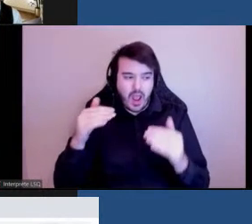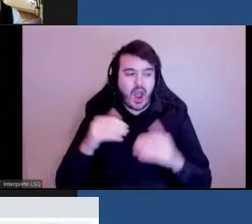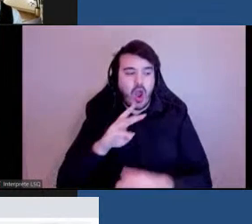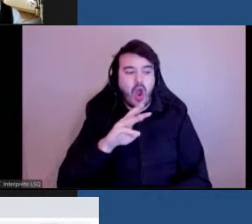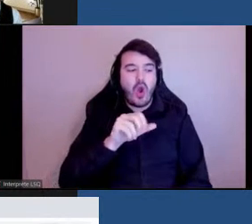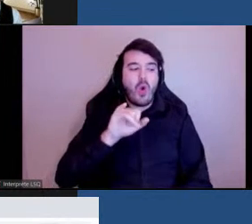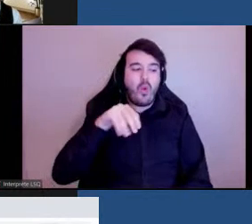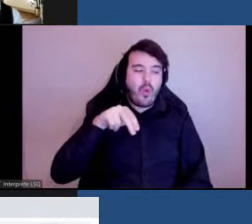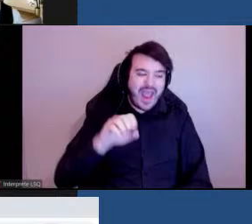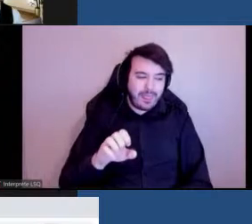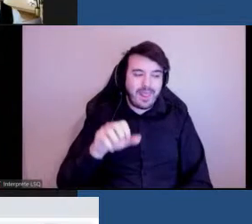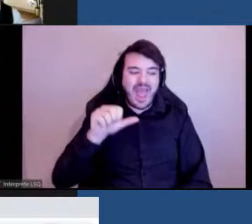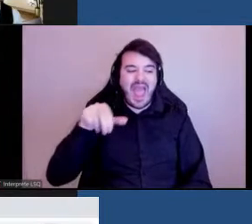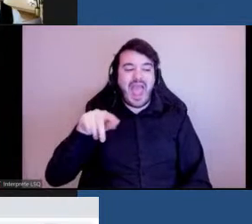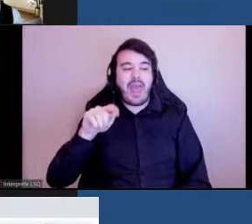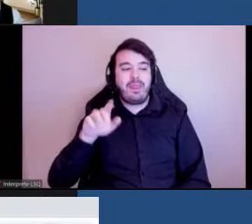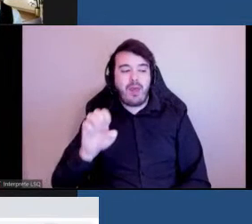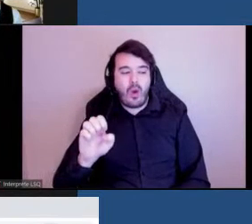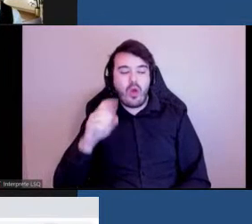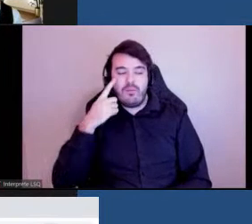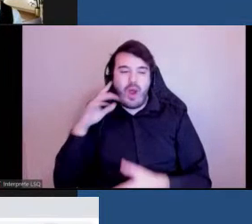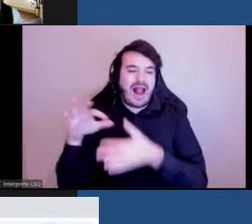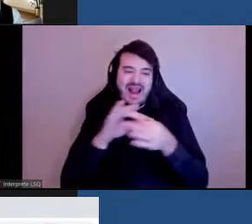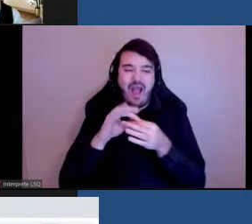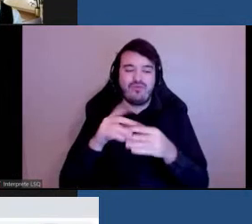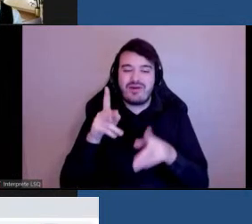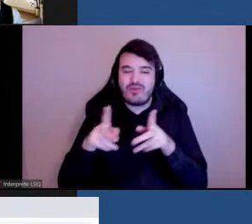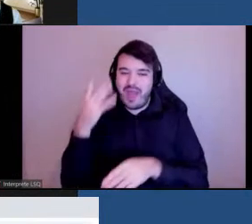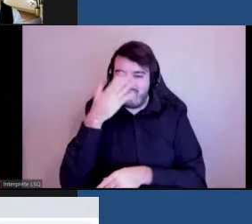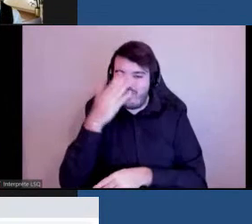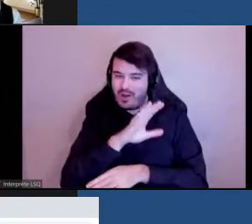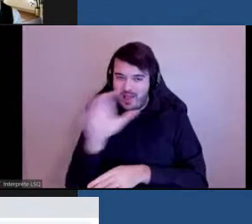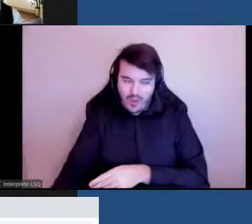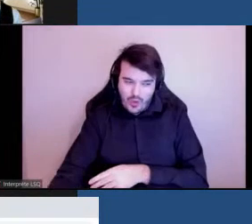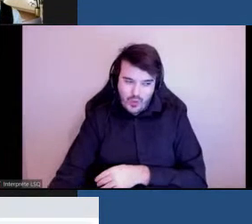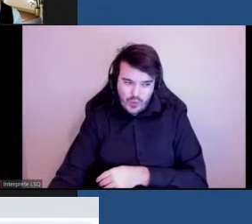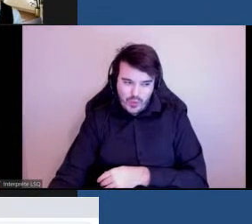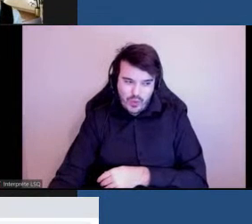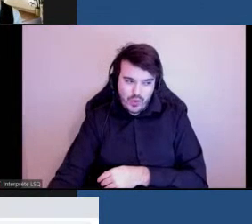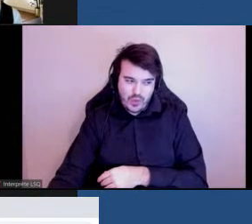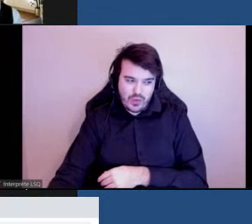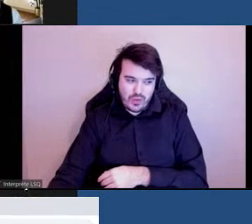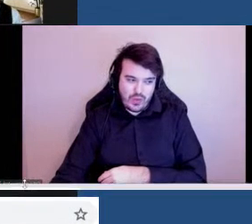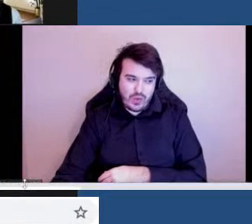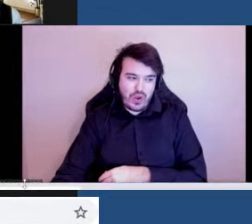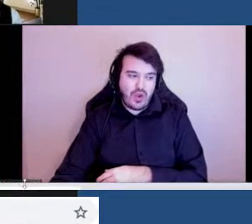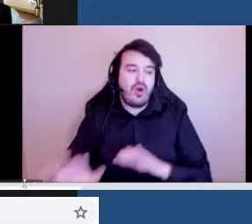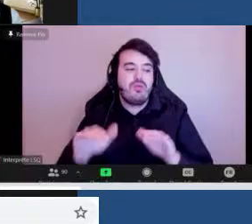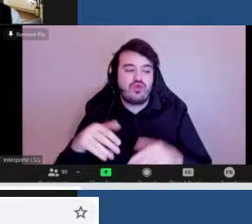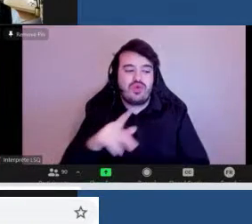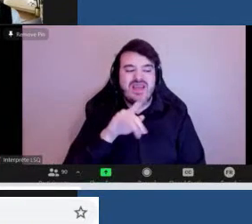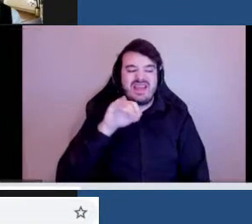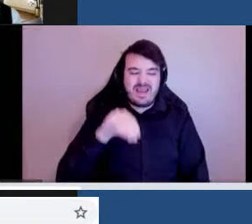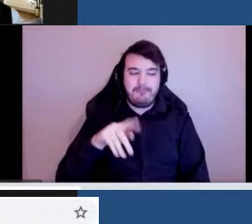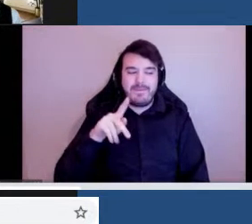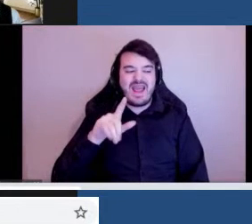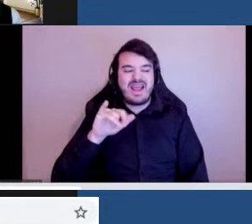'égalité des personnes aveugles du Canada et Kim Kilpatrick du Conseil canadien des aveugles. Je voudrais aussi remercier